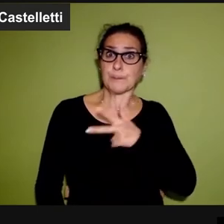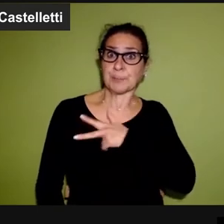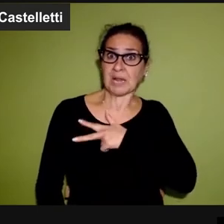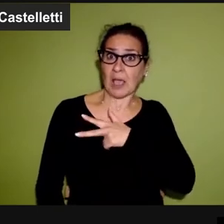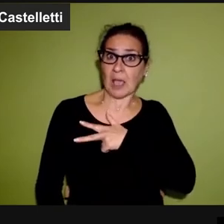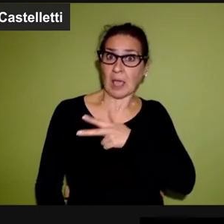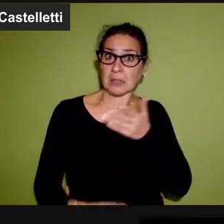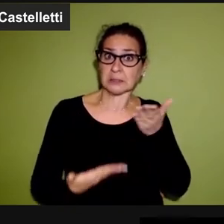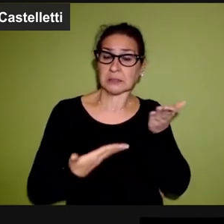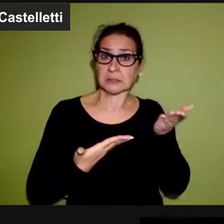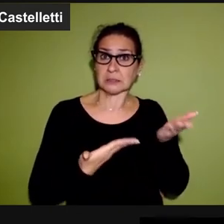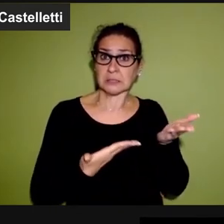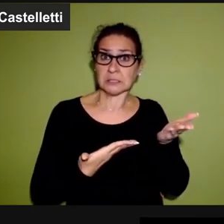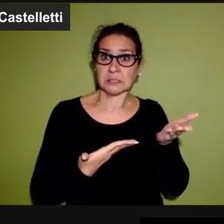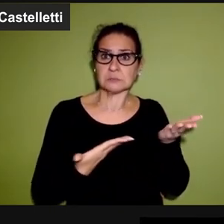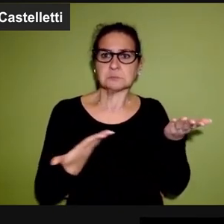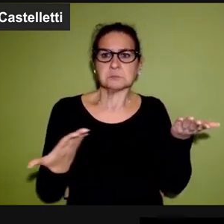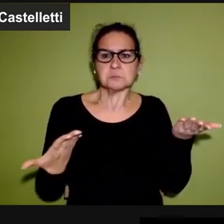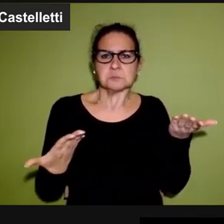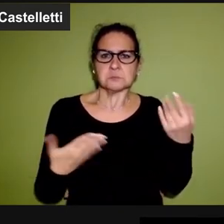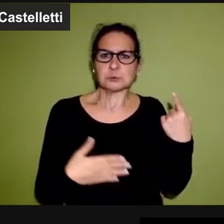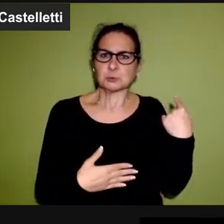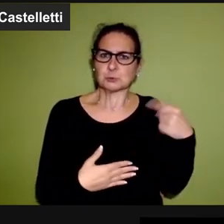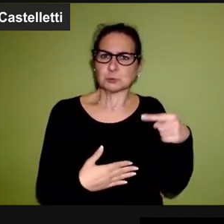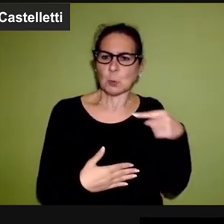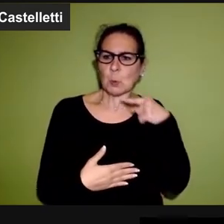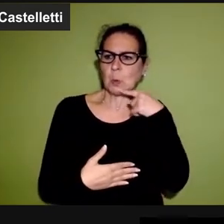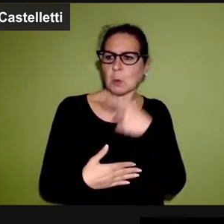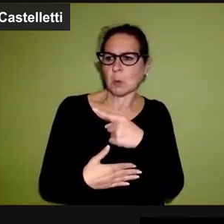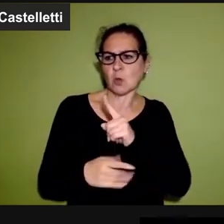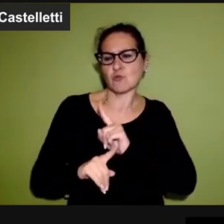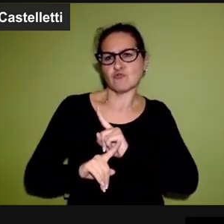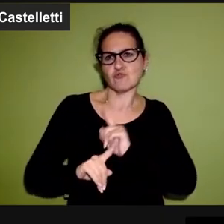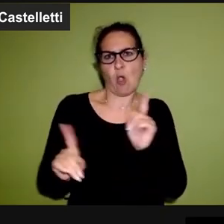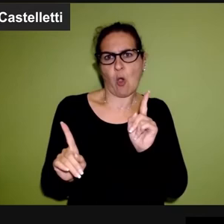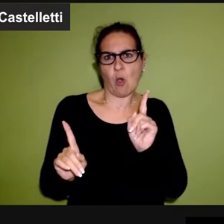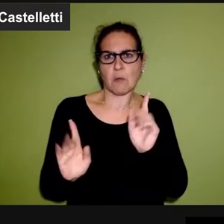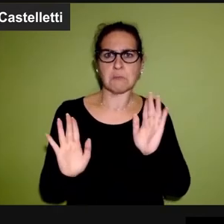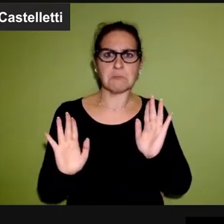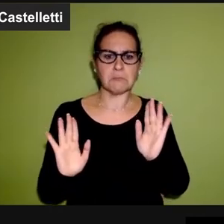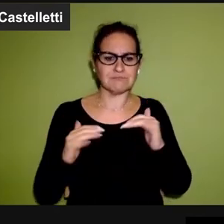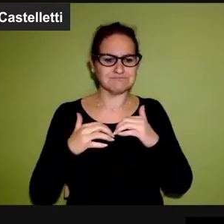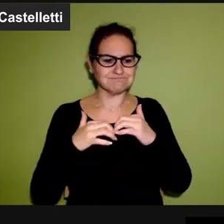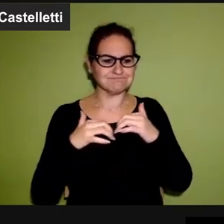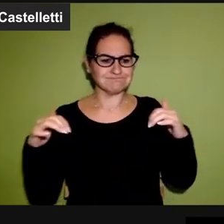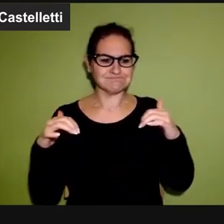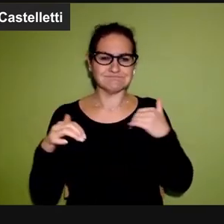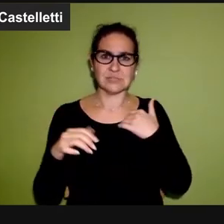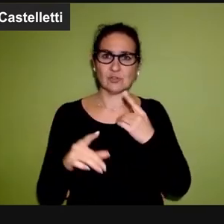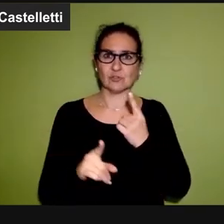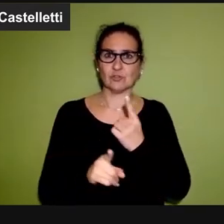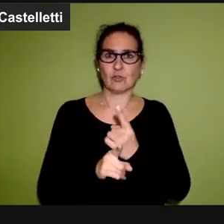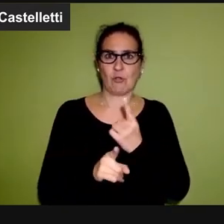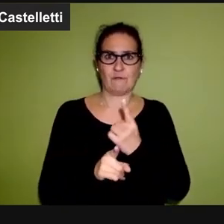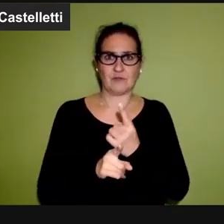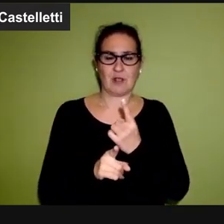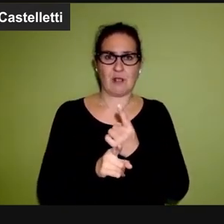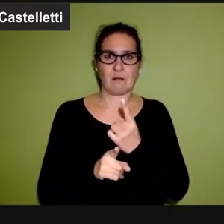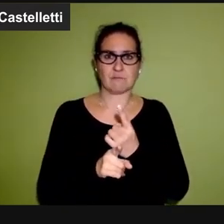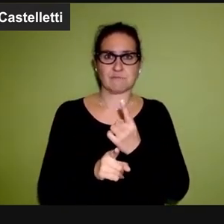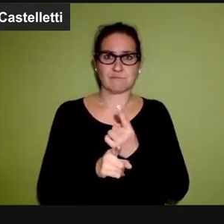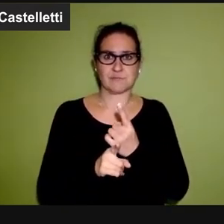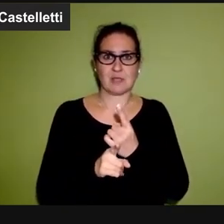inviteranno le pecorelle del loro greggio a non utilizzarlo. Questa è la separazione